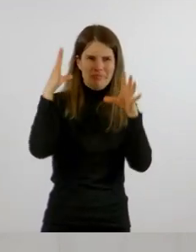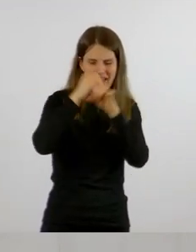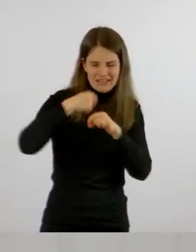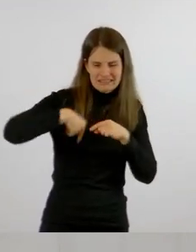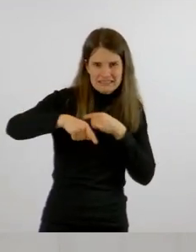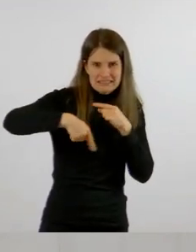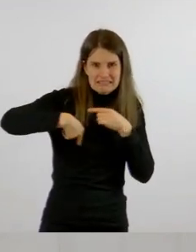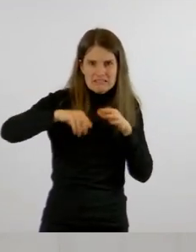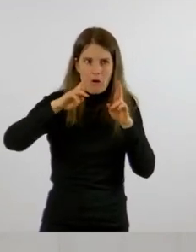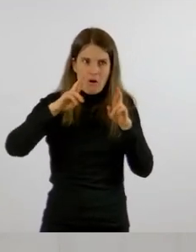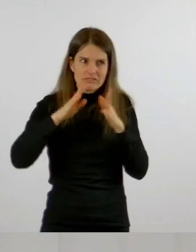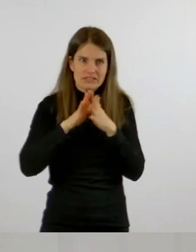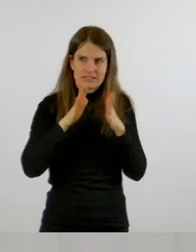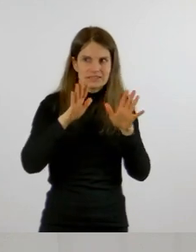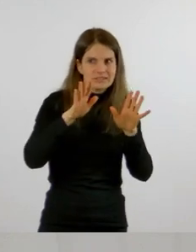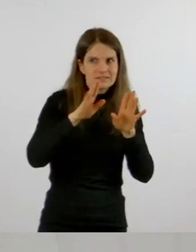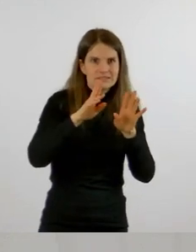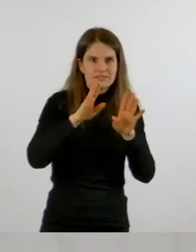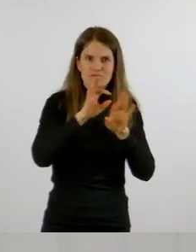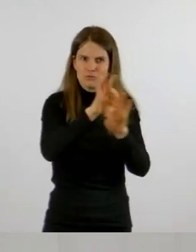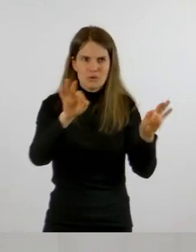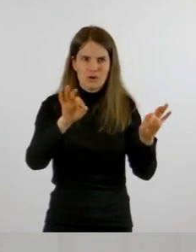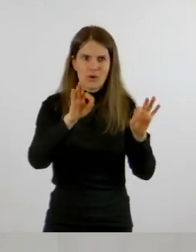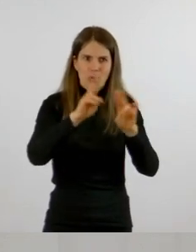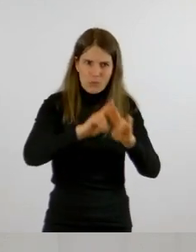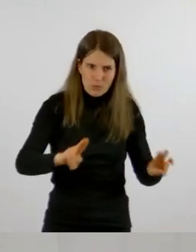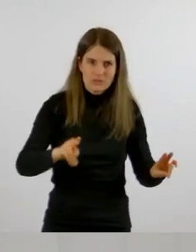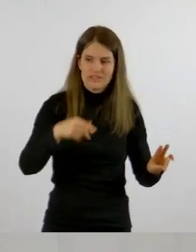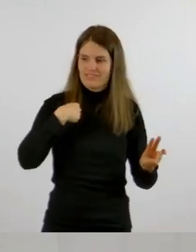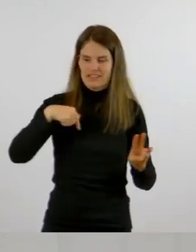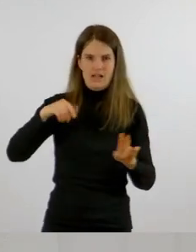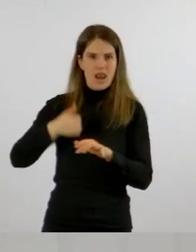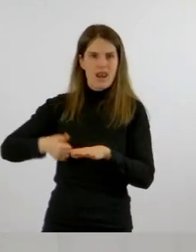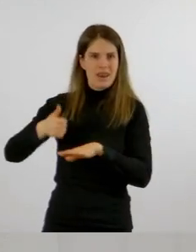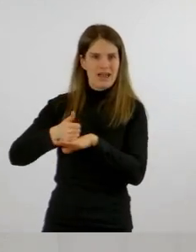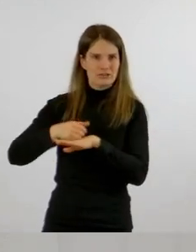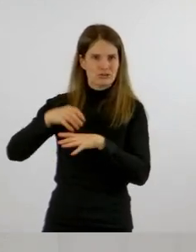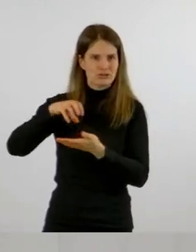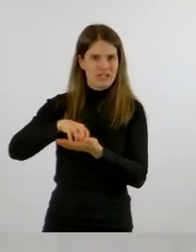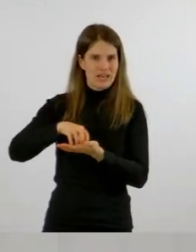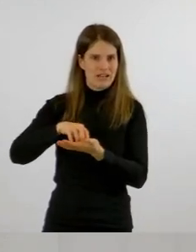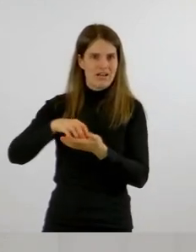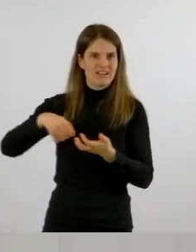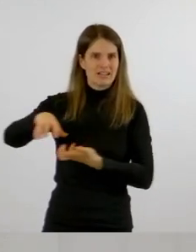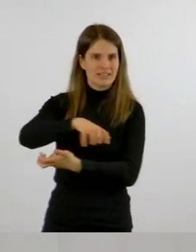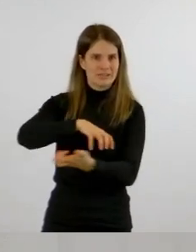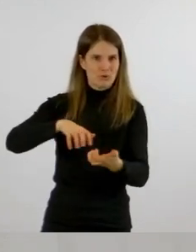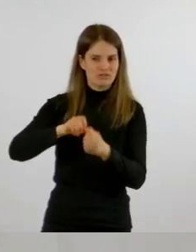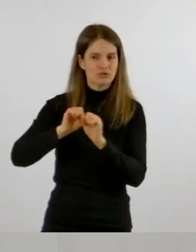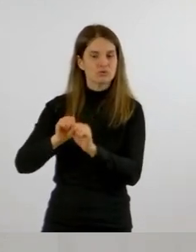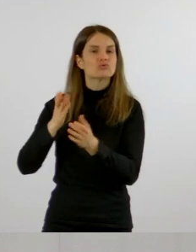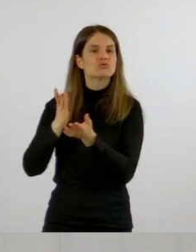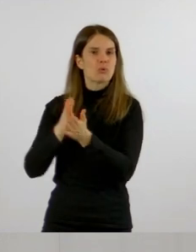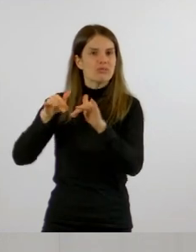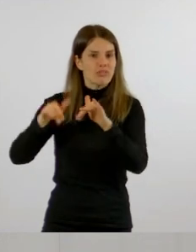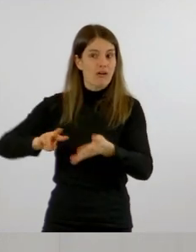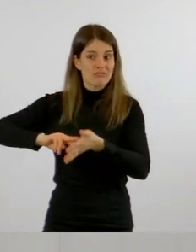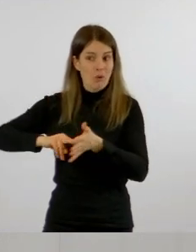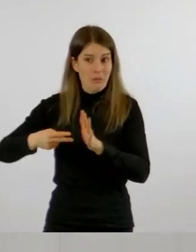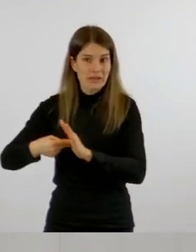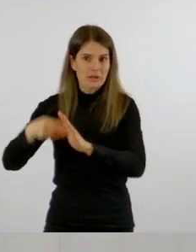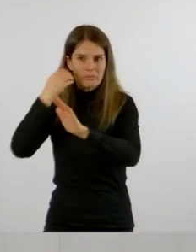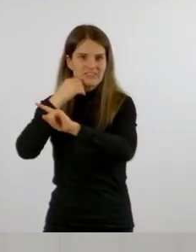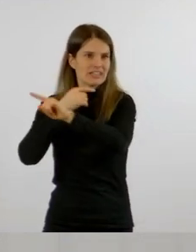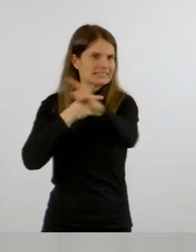der Leitstelle und im Katastrophenschutz vorbereitet auf die Situation. Bitte schauen Sie auch noch mal zu Hause, ob Sie dieses oder